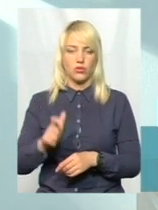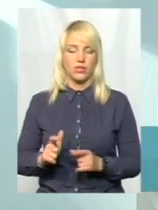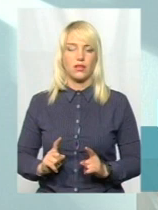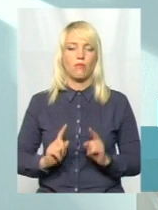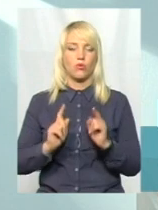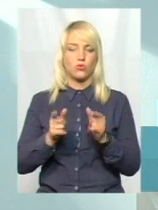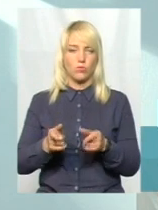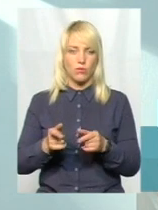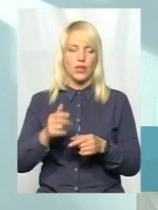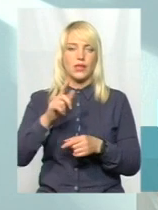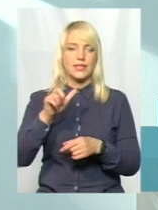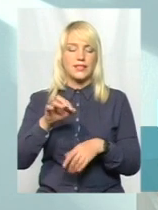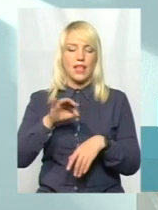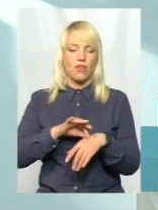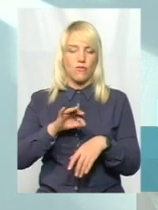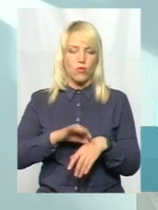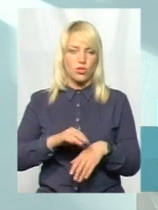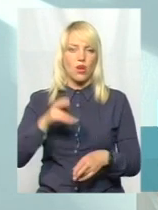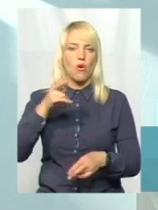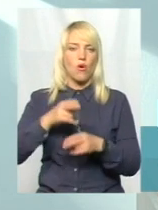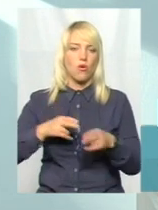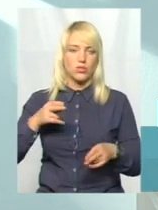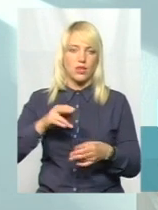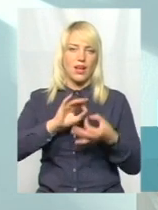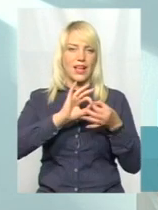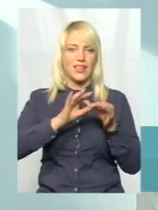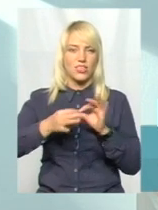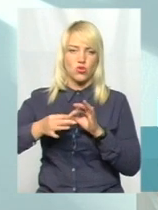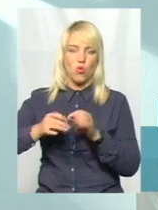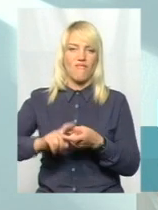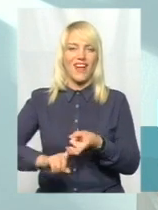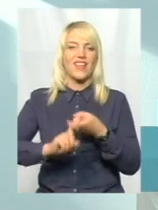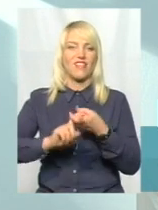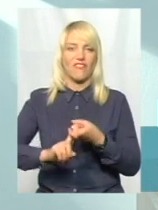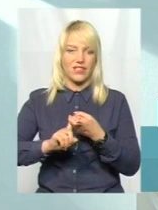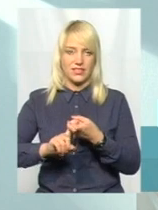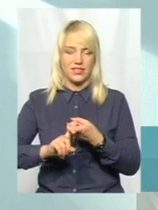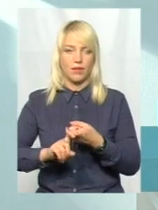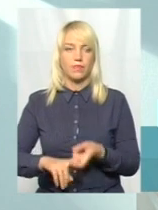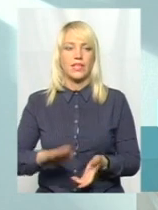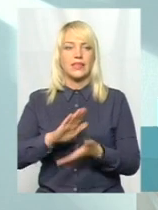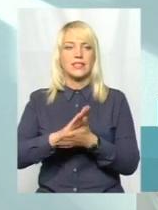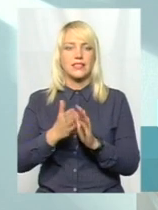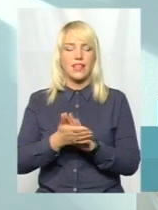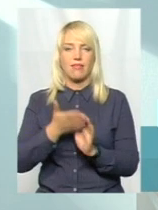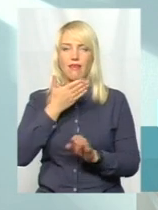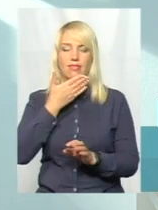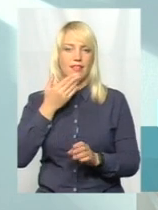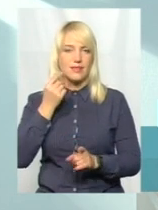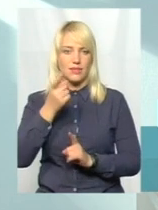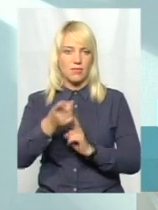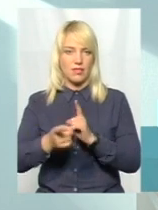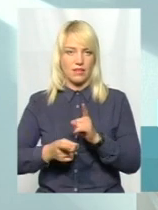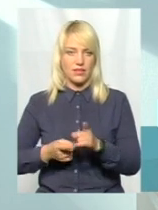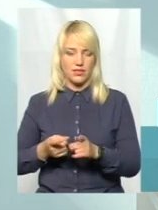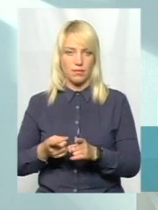по зареєстрованому спалаху гострої кишкової інфекції. Стан не змінився, який був висиплений у